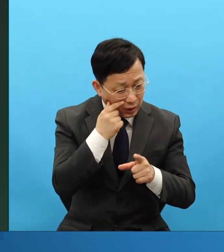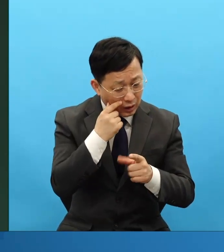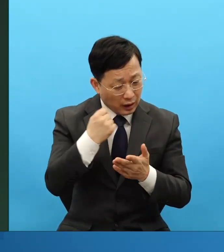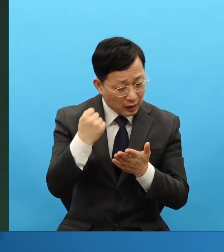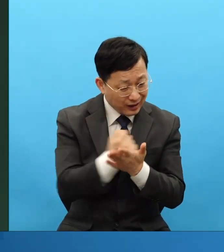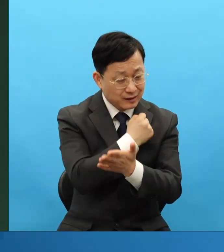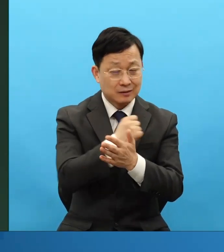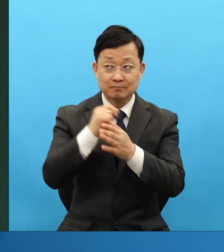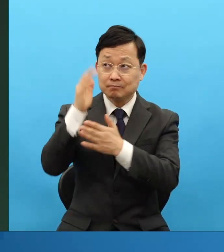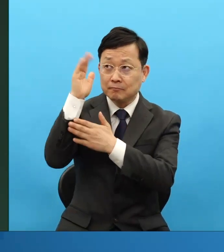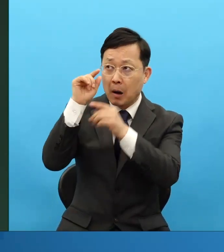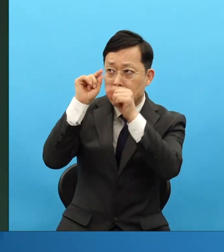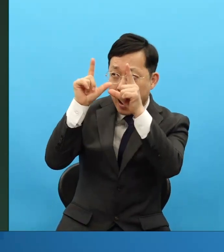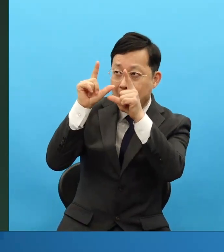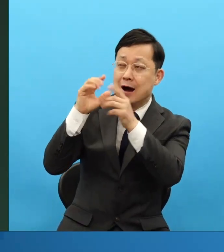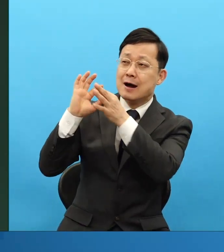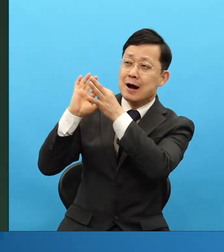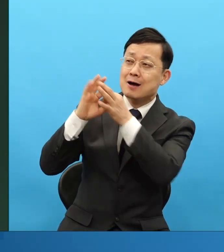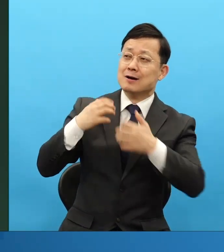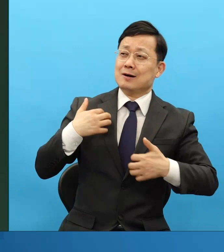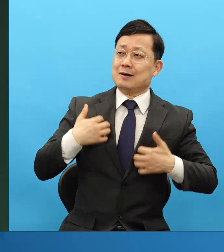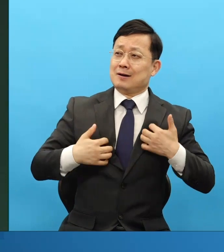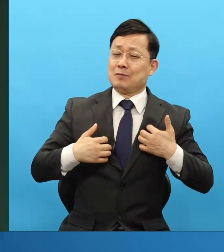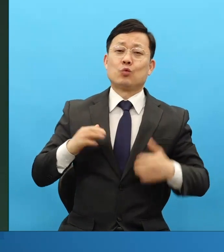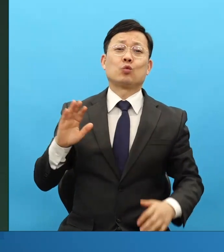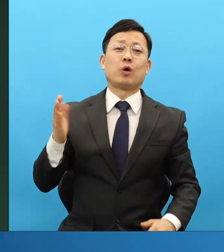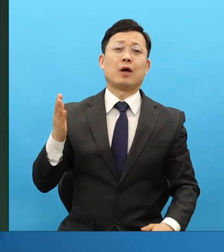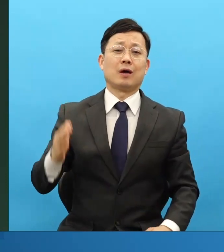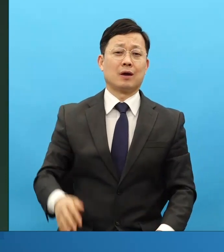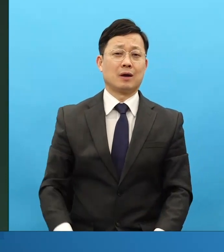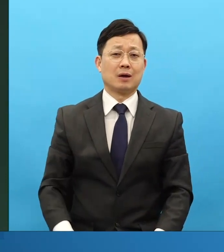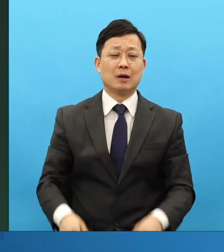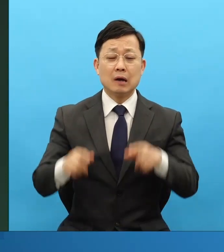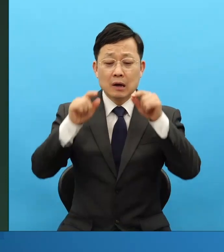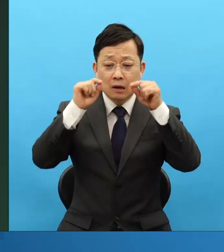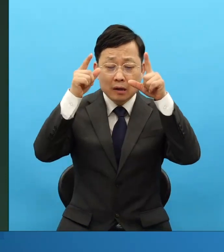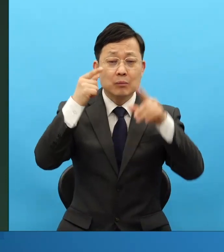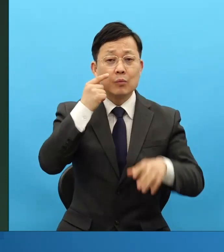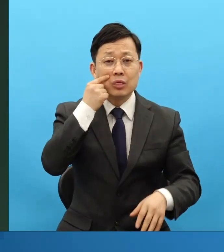못 깨달으니까 이렇게 돼버린 거요.